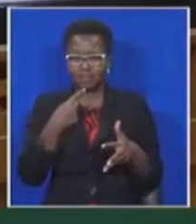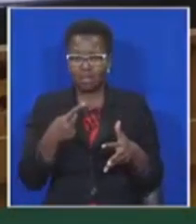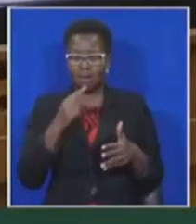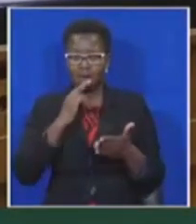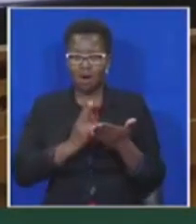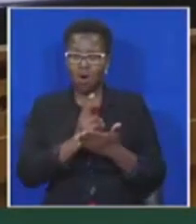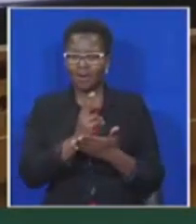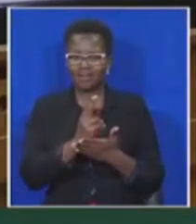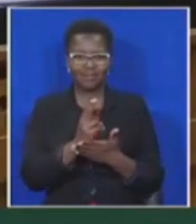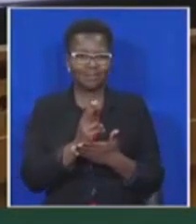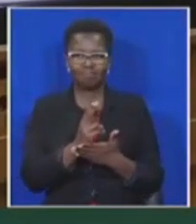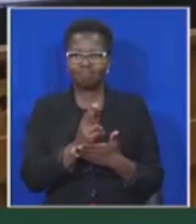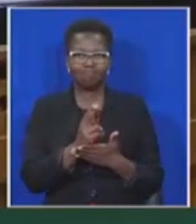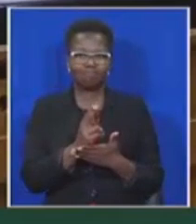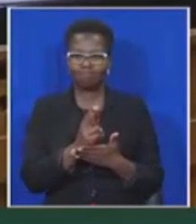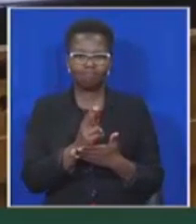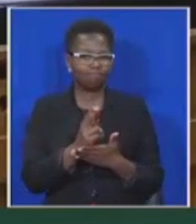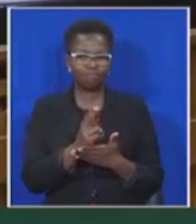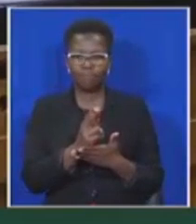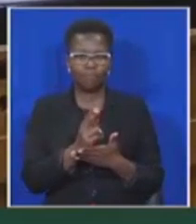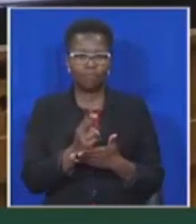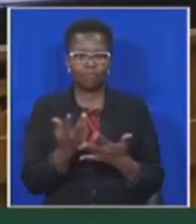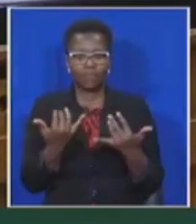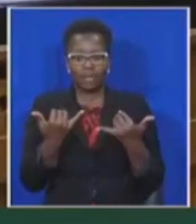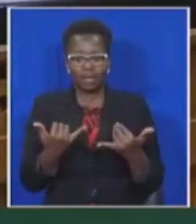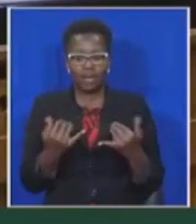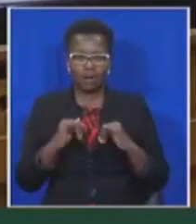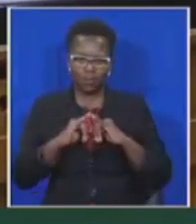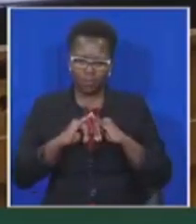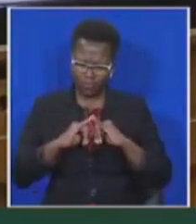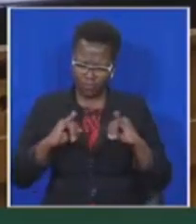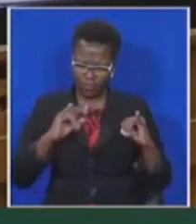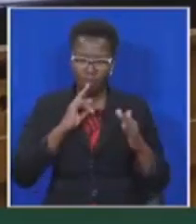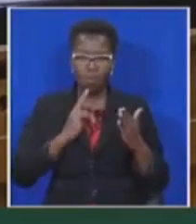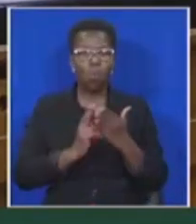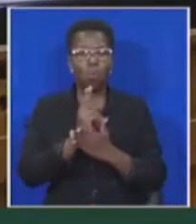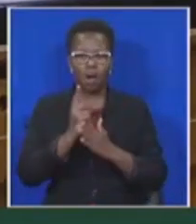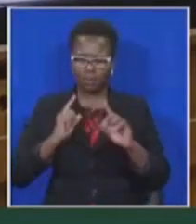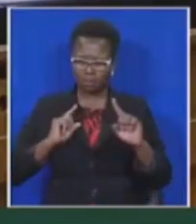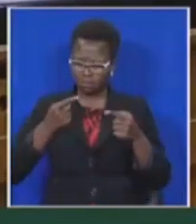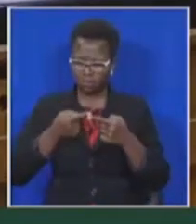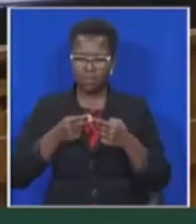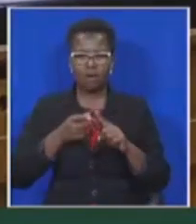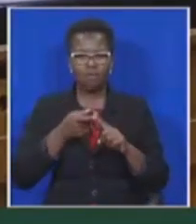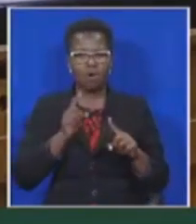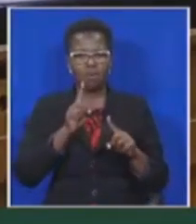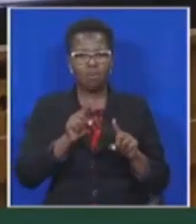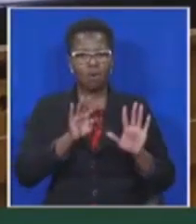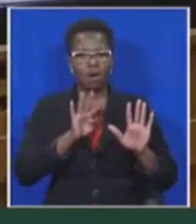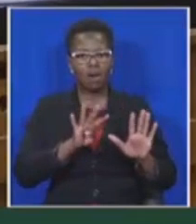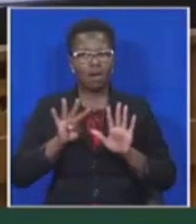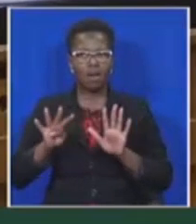laagste vlak sê dit 1994. Die publiek vraag terecht hoe ons as wetgevers toegerist met krachtige